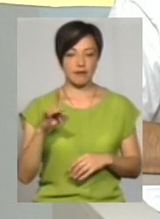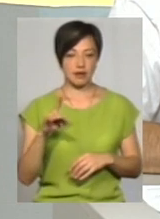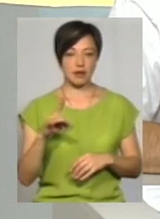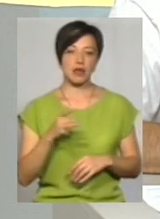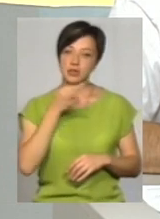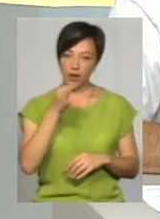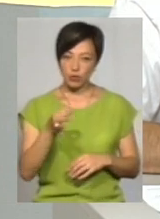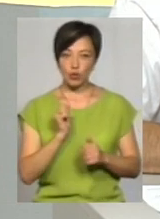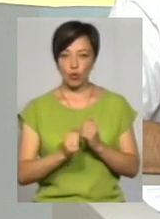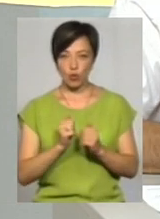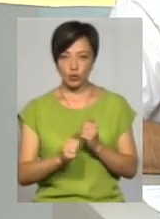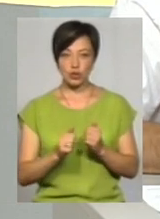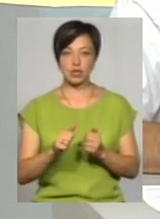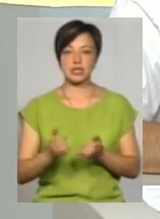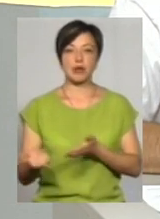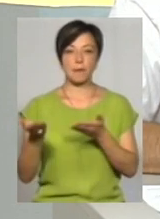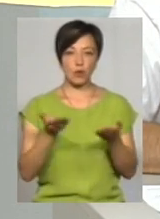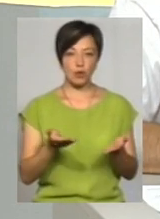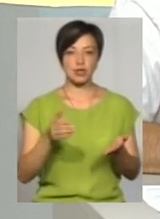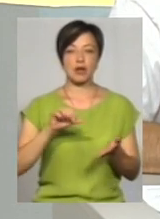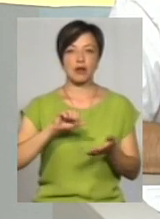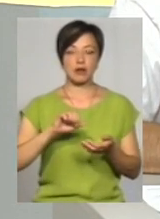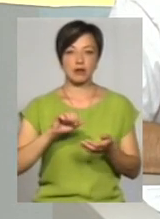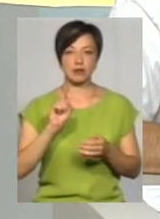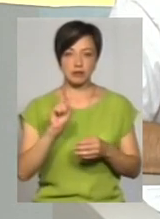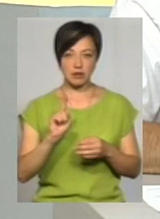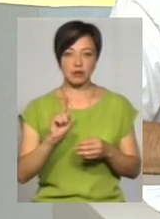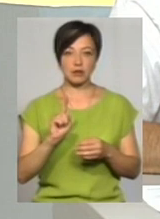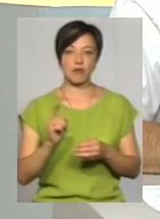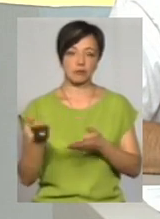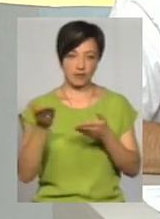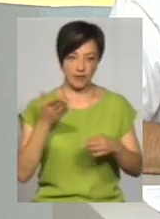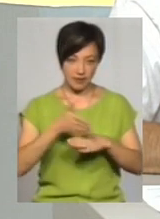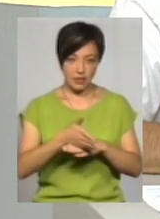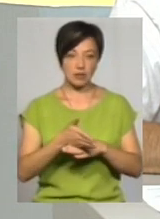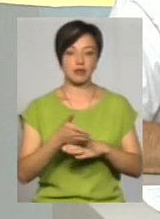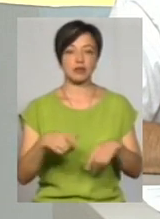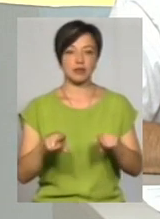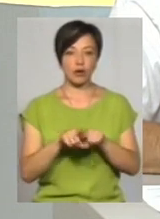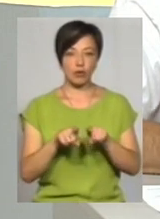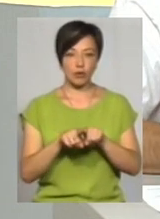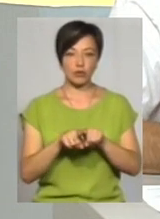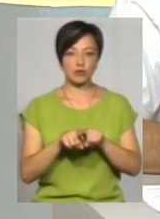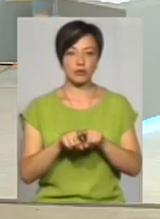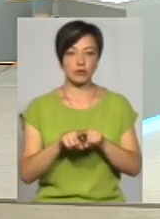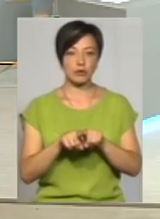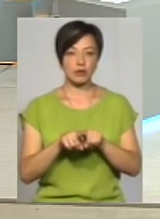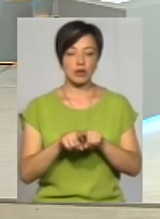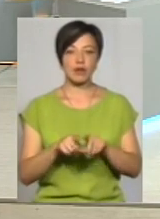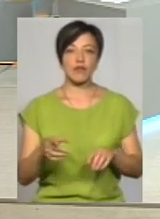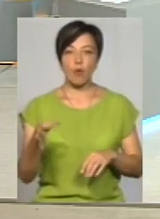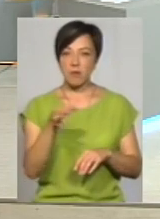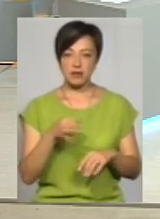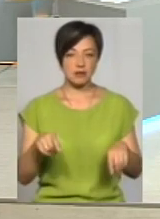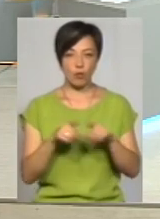Я скажу, що кожний присутній, запрошуємо, до речі, Кавниць-Подільський до нас підвідати його, такого зали на сьогоднішній день в нашій області